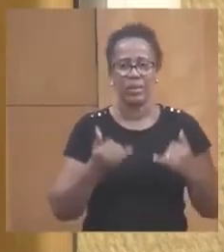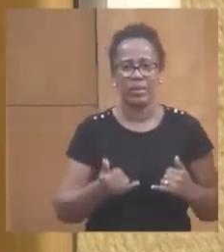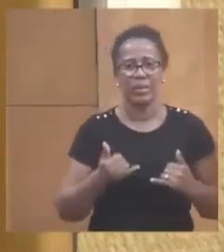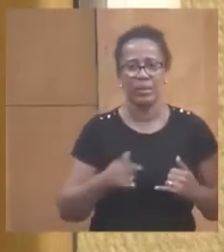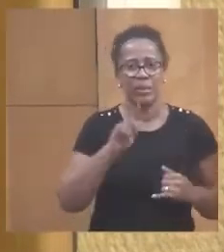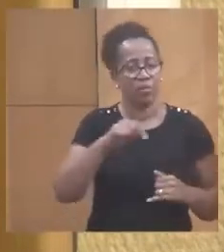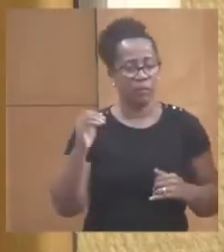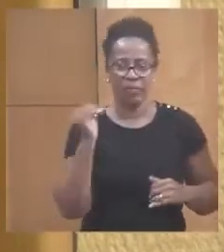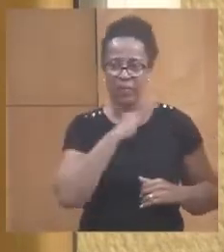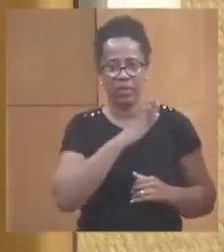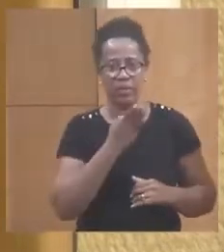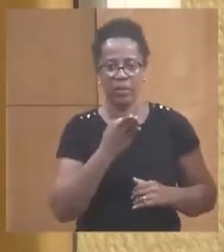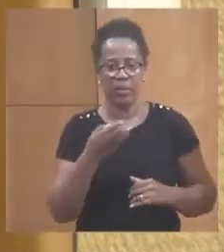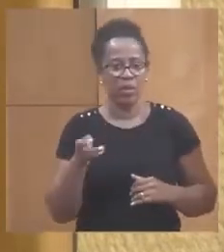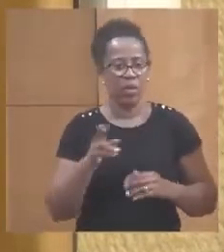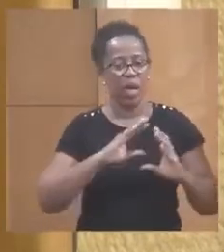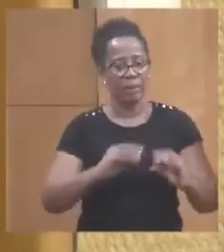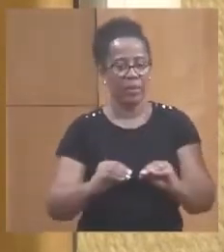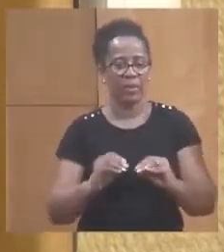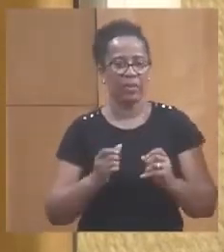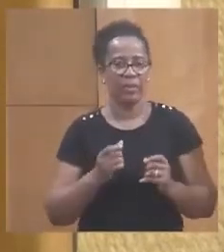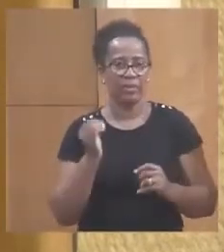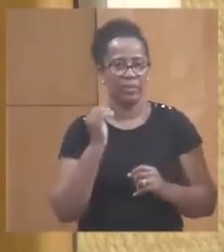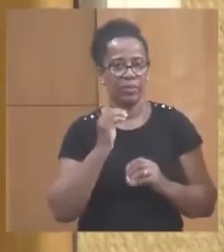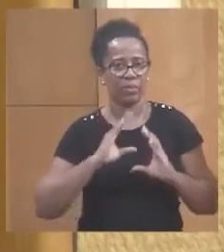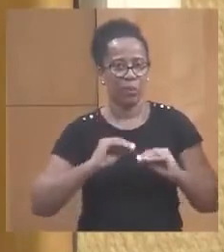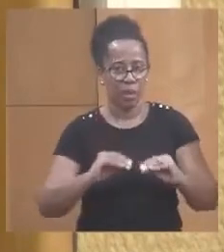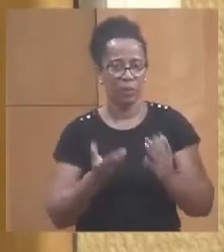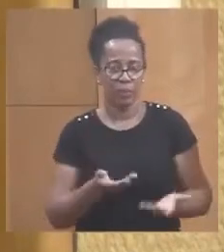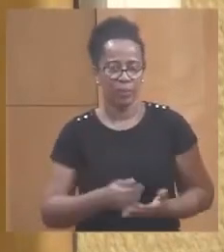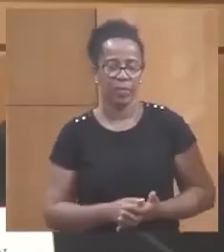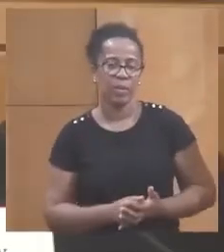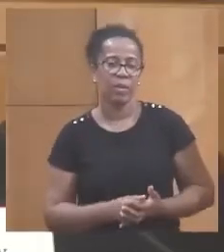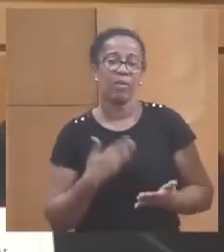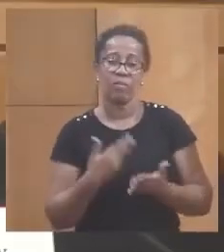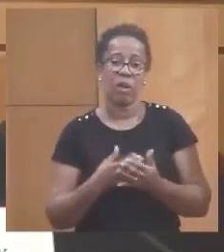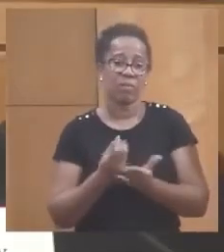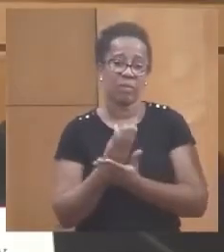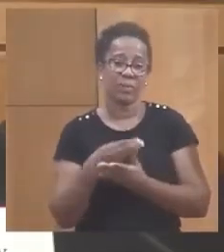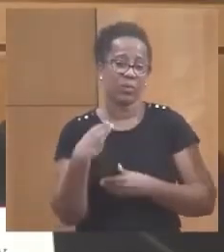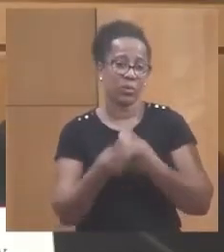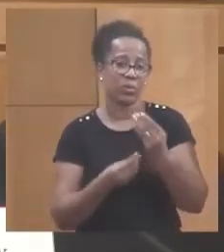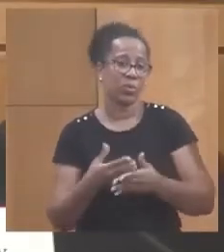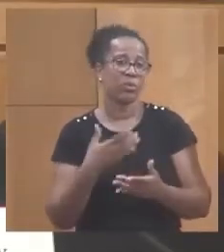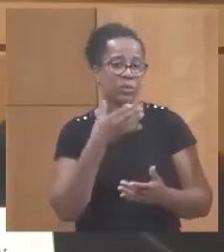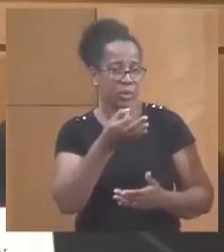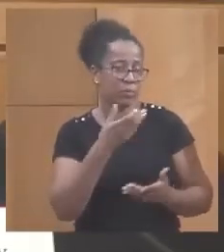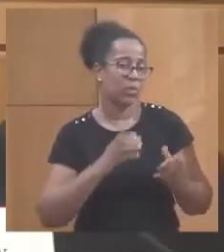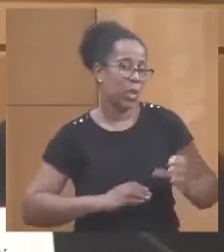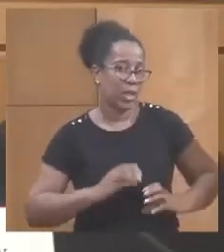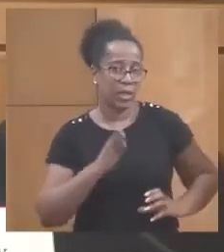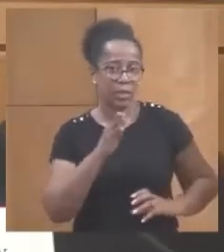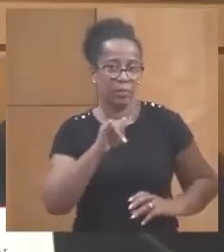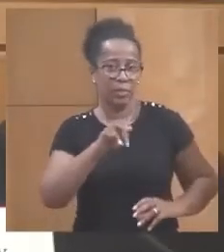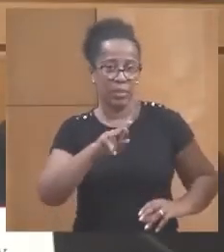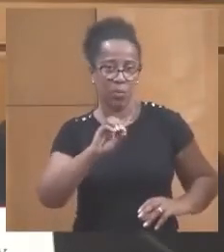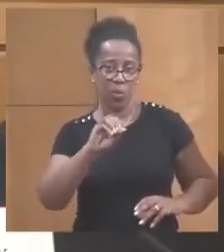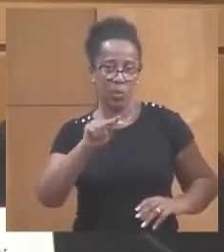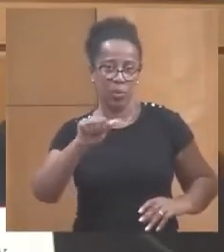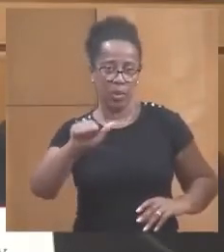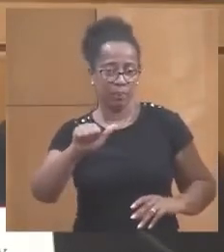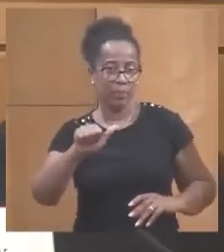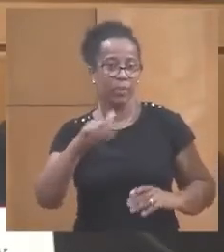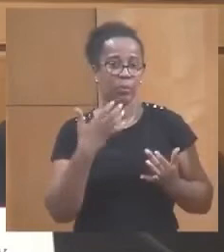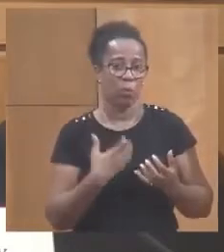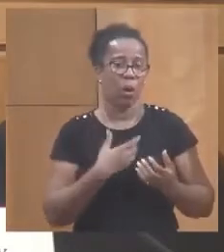il faut vite qu'elle rentre en application. Voilà ce que je voulais apporter. Donc, collègue Biruta, je veille à ce que